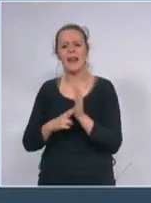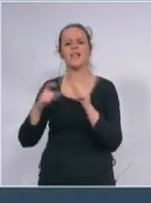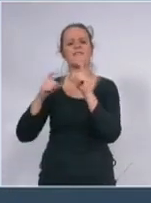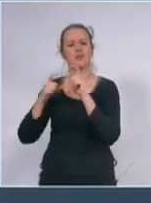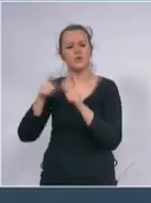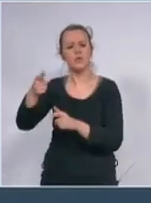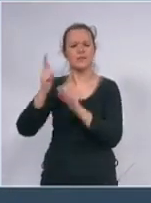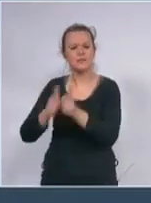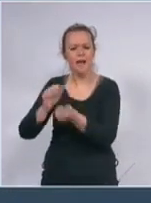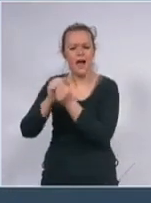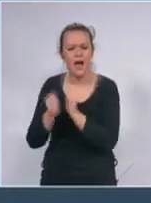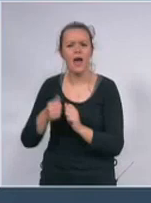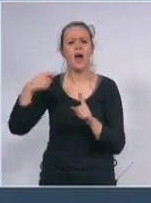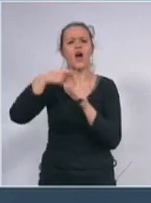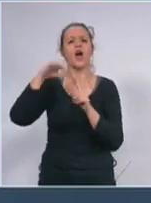sa košara